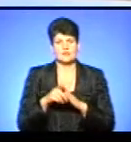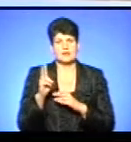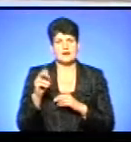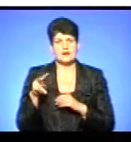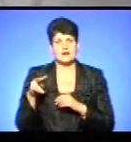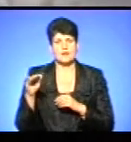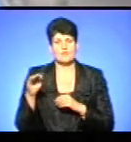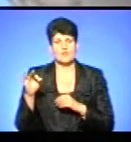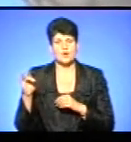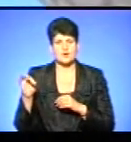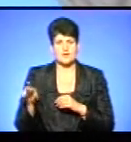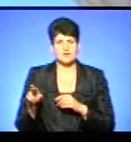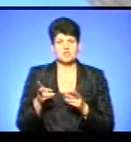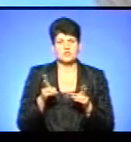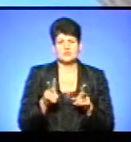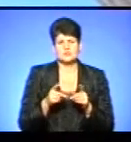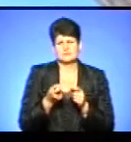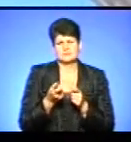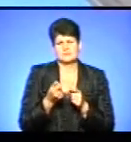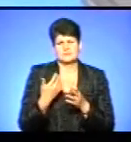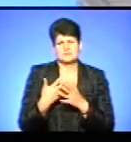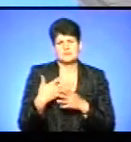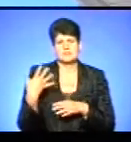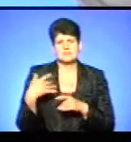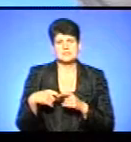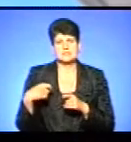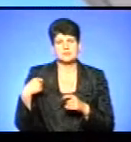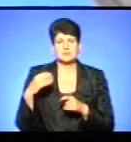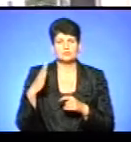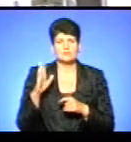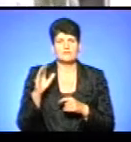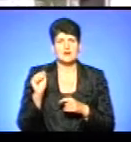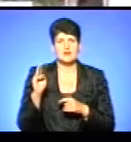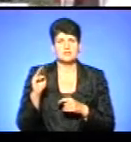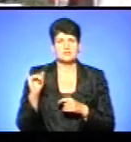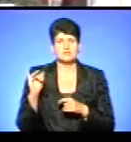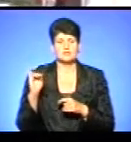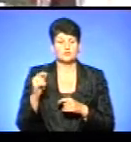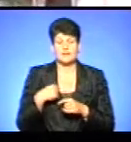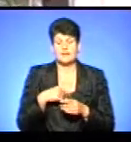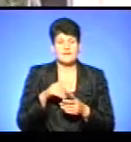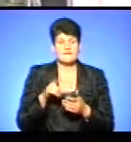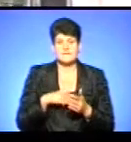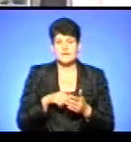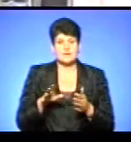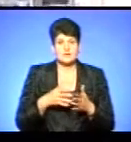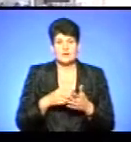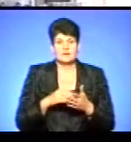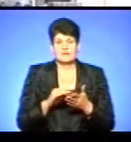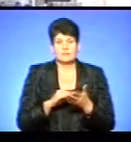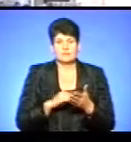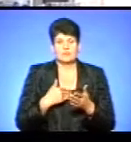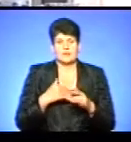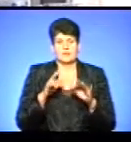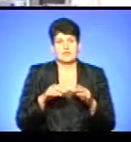від Лос-Анджелеса. Ще лишилось зовсім трошки, приблизно 50 кілометрів, і ми будемо в Вашингтоні. Я все не вірю. В мене навіть велокомп'ютер збивається, він не пише 10